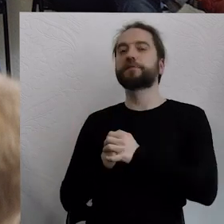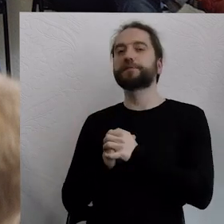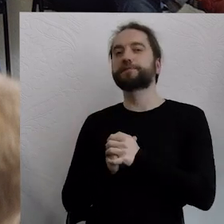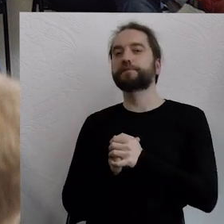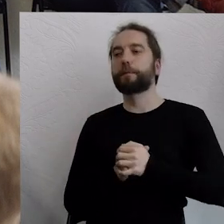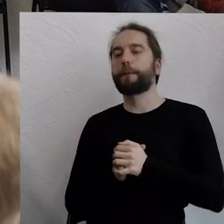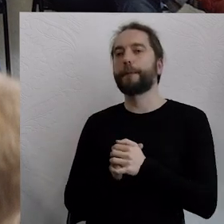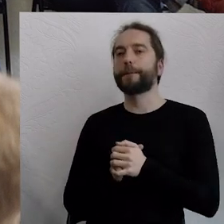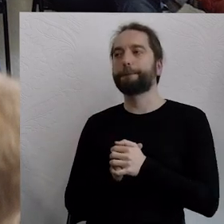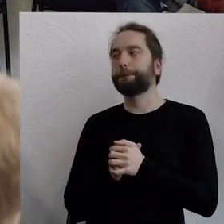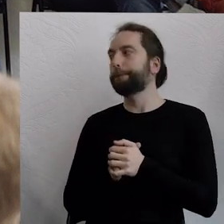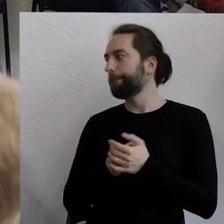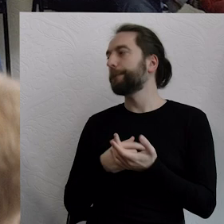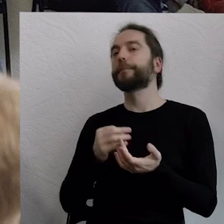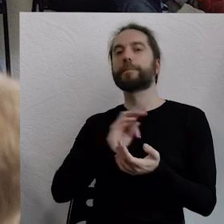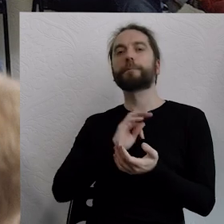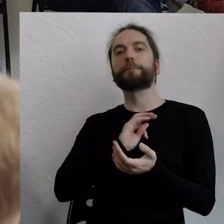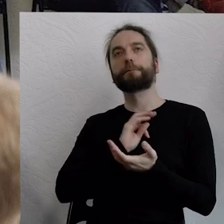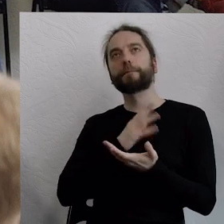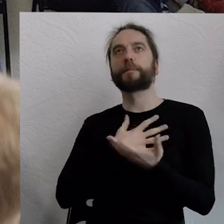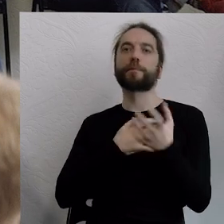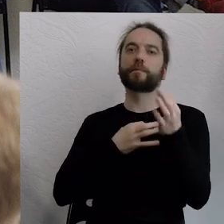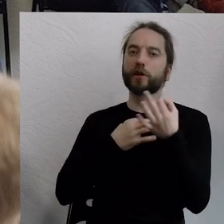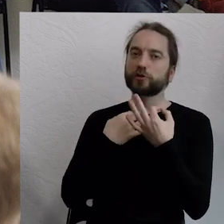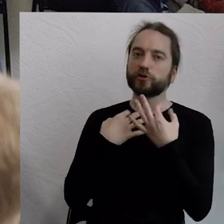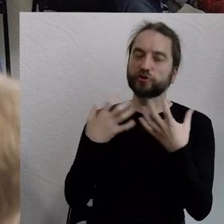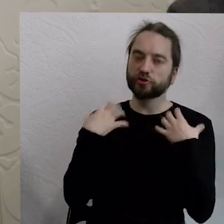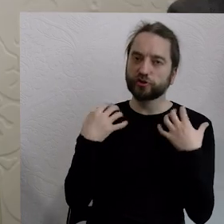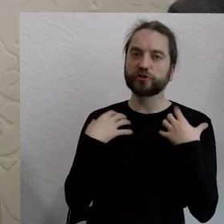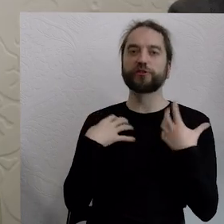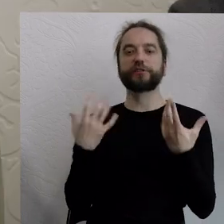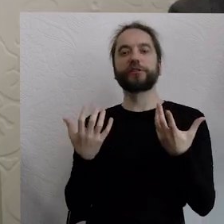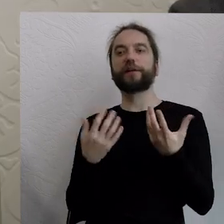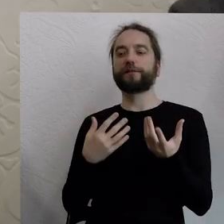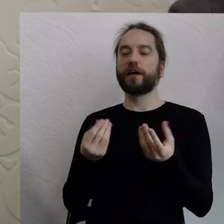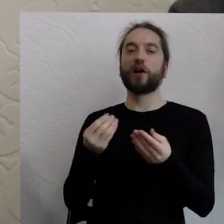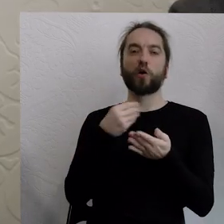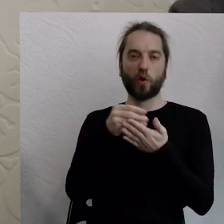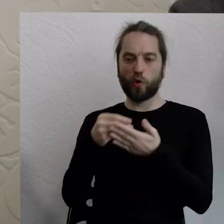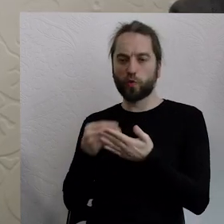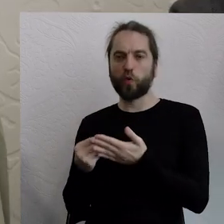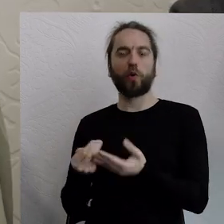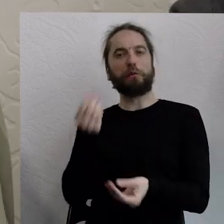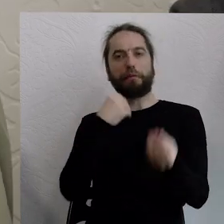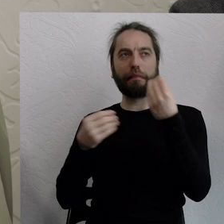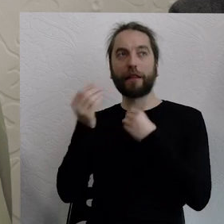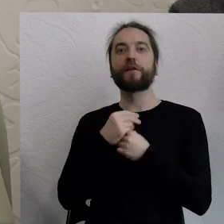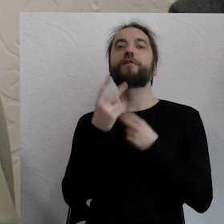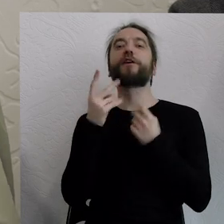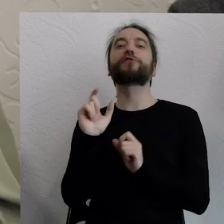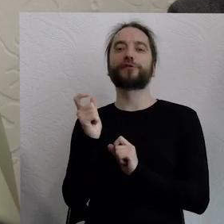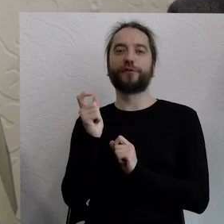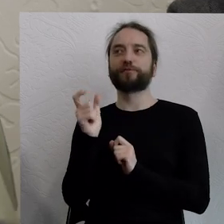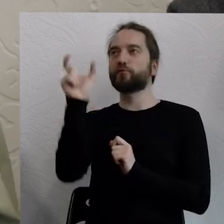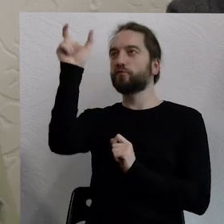my w konsumpcyjnym życiu i bardzo indywidualistycznym spojrzeniu zapominamy o podmiotowości, która powinna się łączyć z